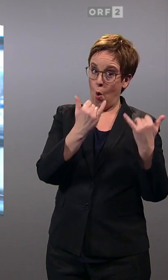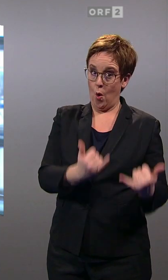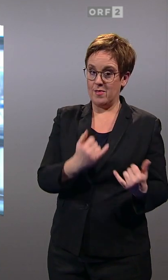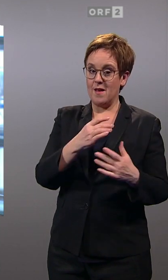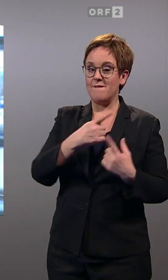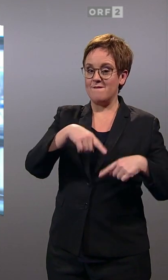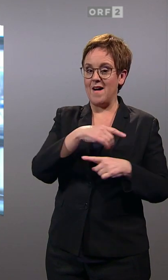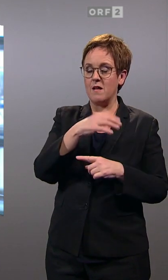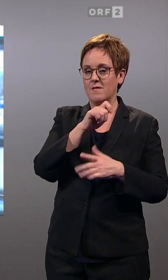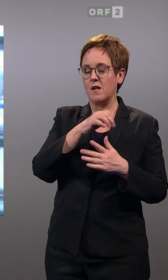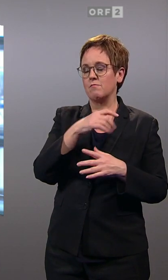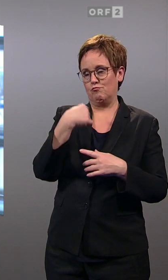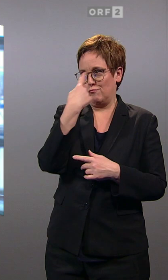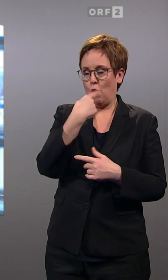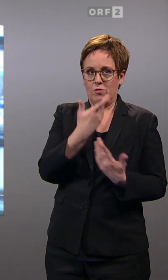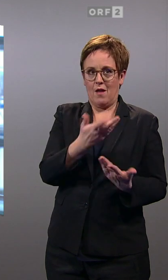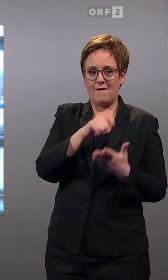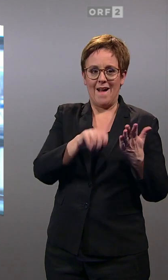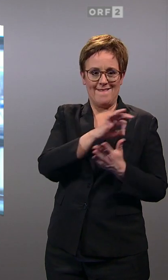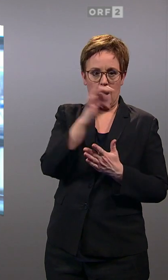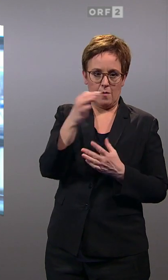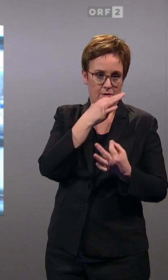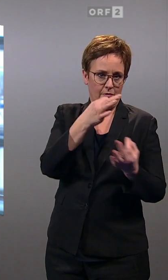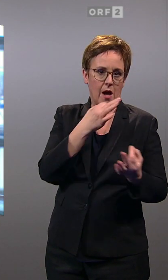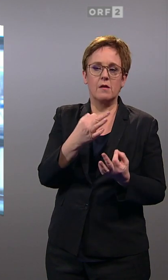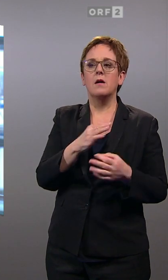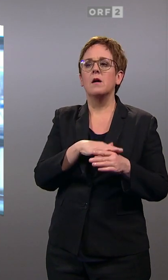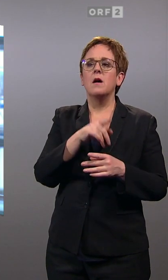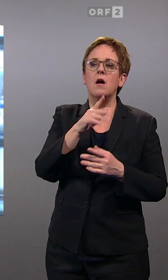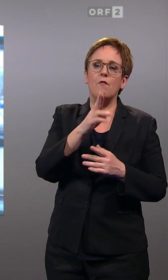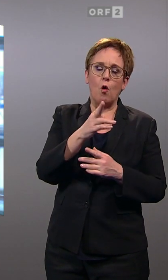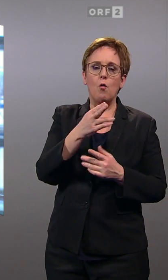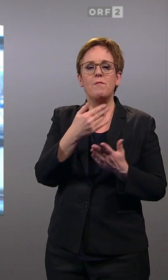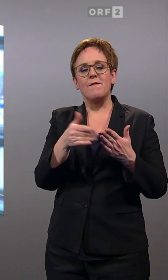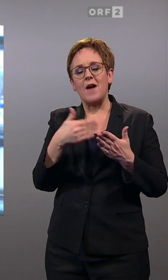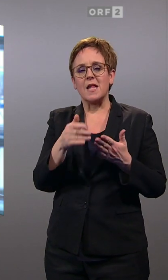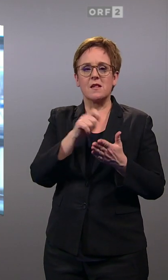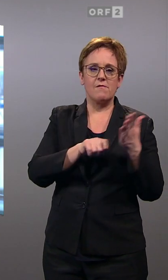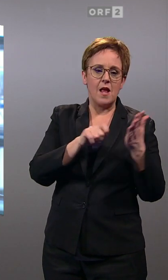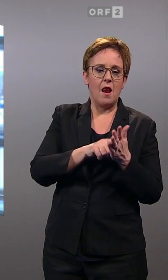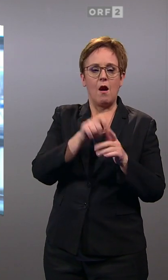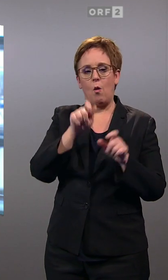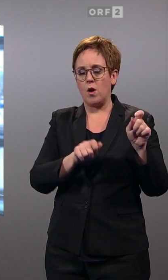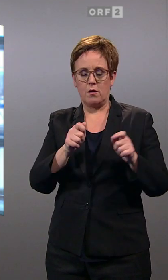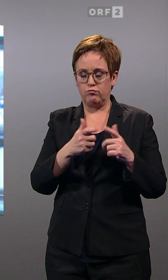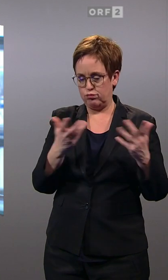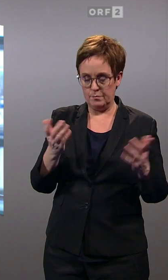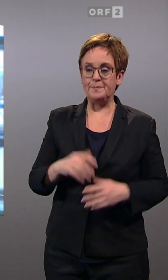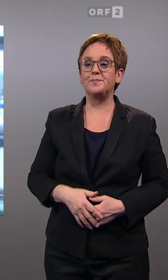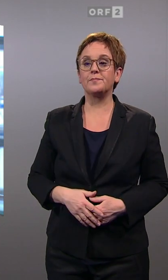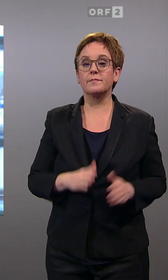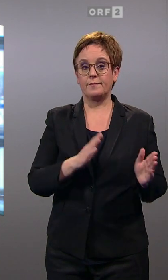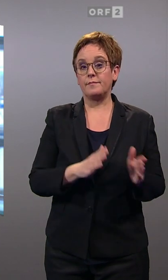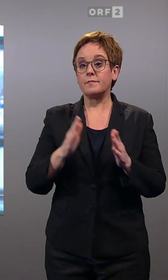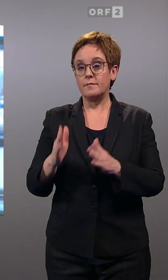Wahltagsbefragung. Da geht es in erster Linie natürlich, warum wurde welche Partei von welchen Wählerinnen und Wählergruppen gewählt.